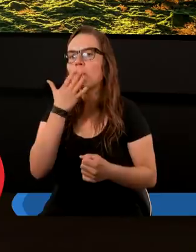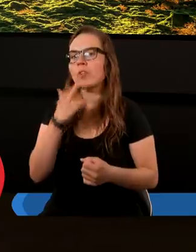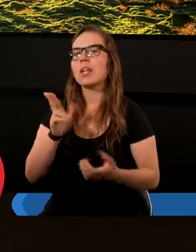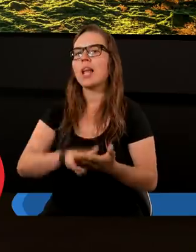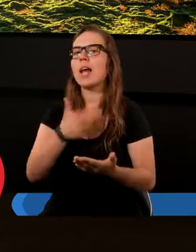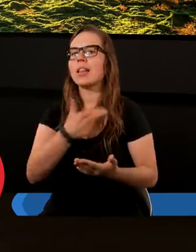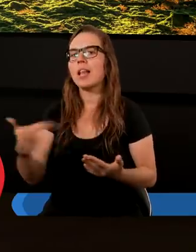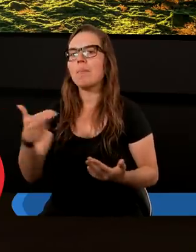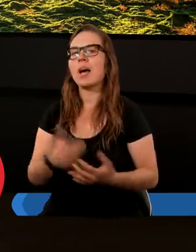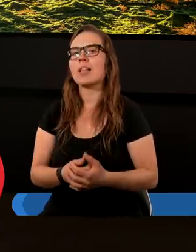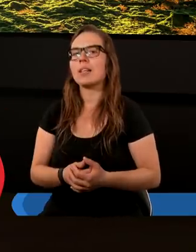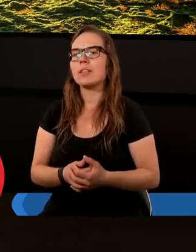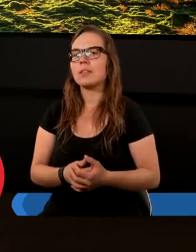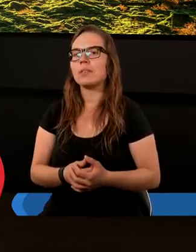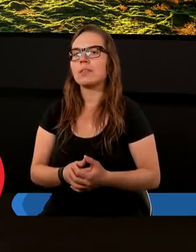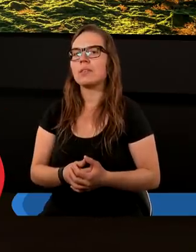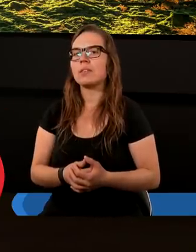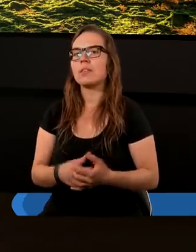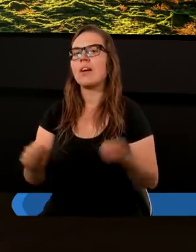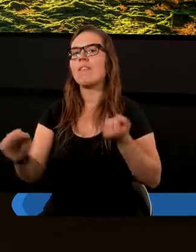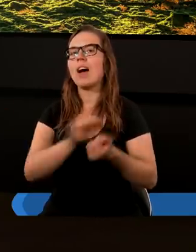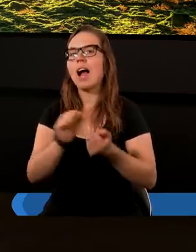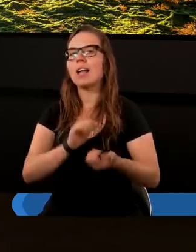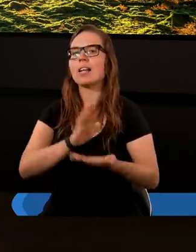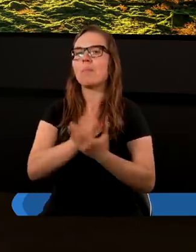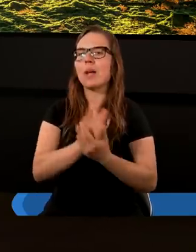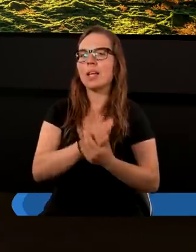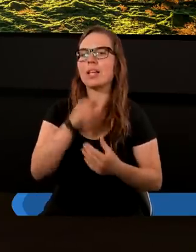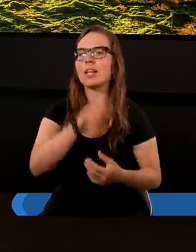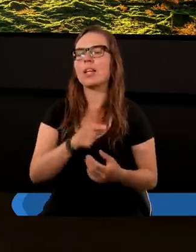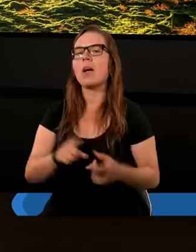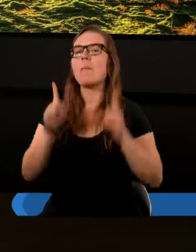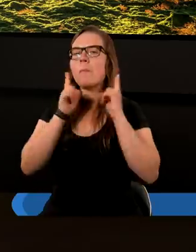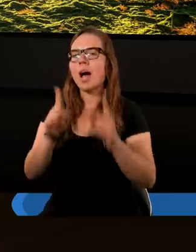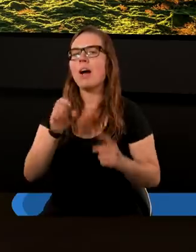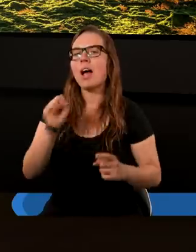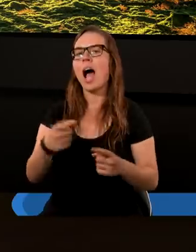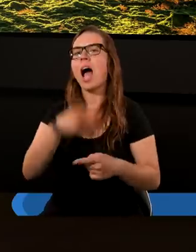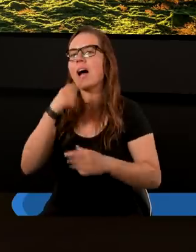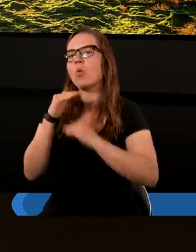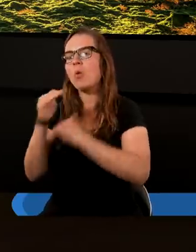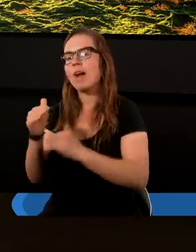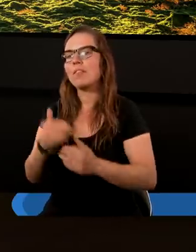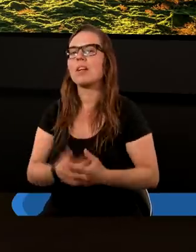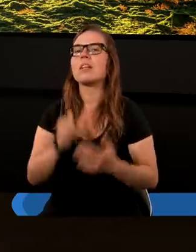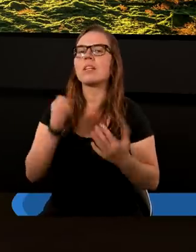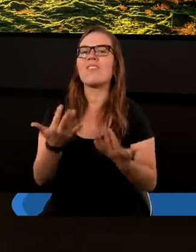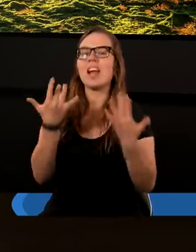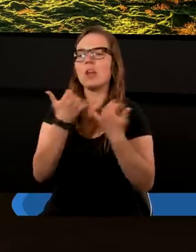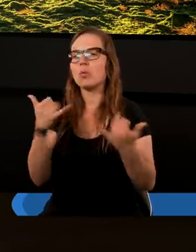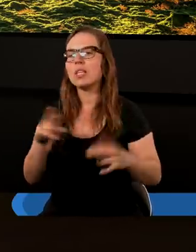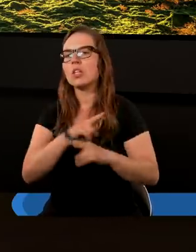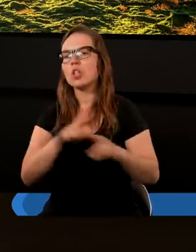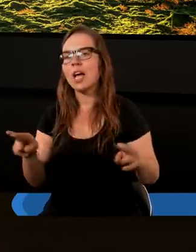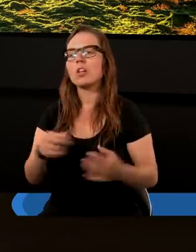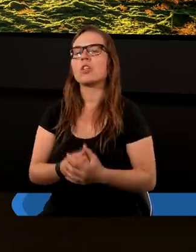na temat walki między prawdą, a kłamstwem i wielu innych